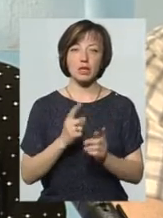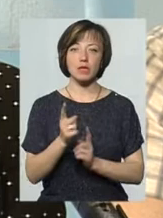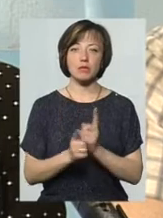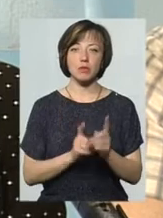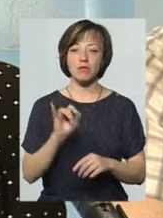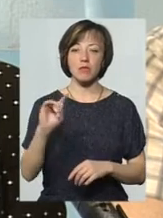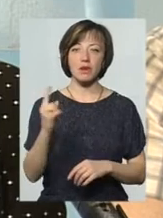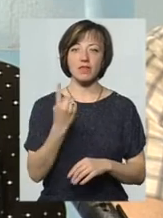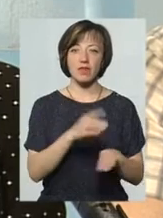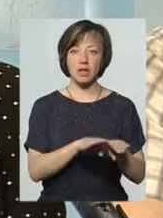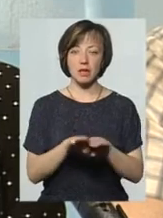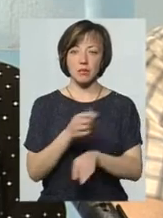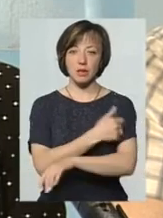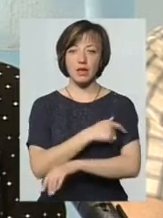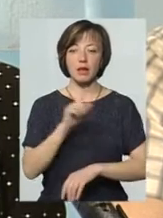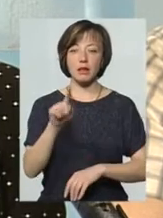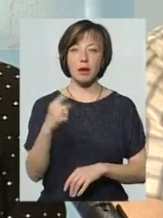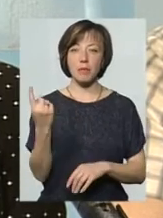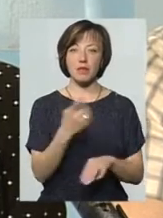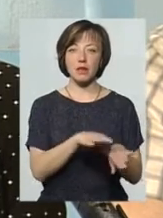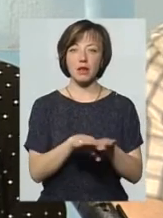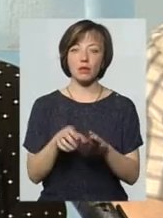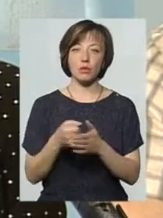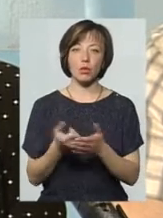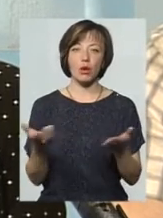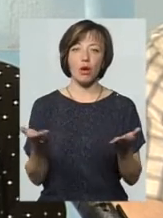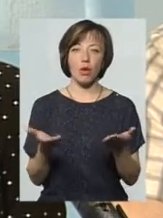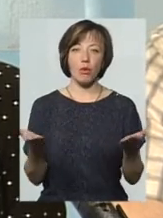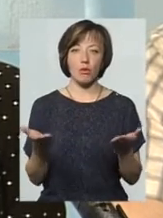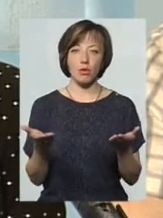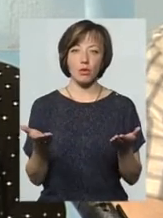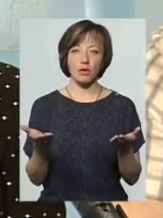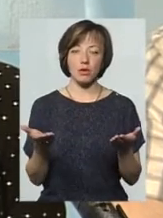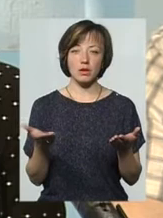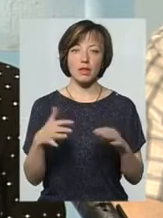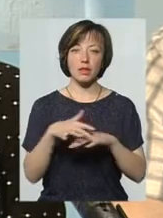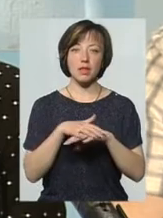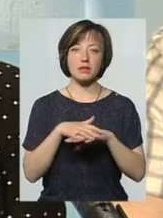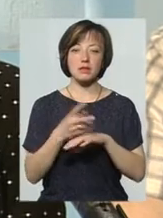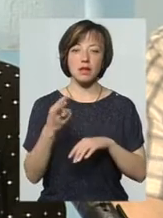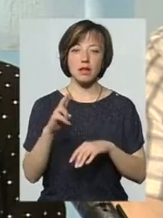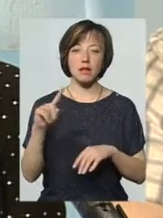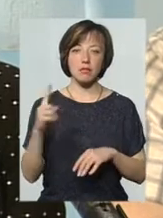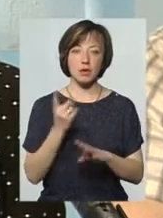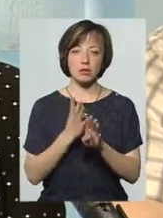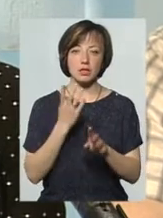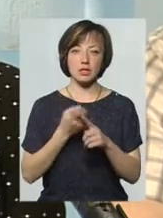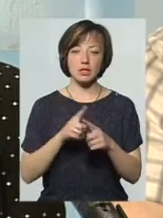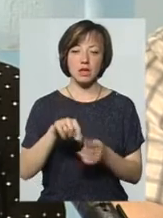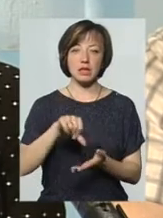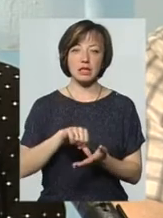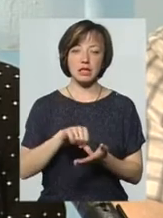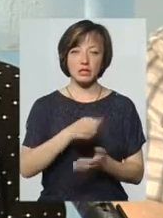первинній медицині. Тобто, та первинна ленка, до якої населення йде в першу чергу. Це дільничий